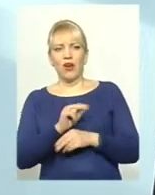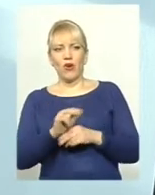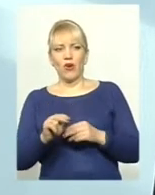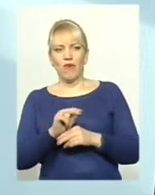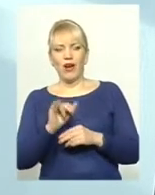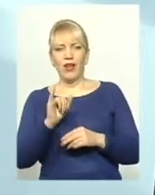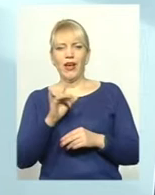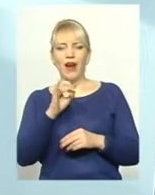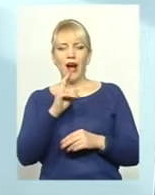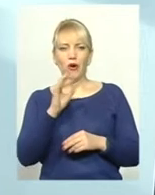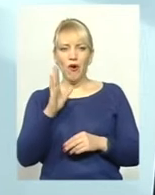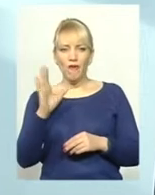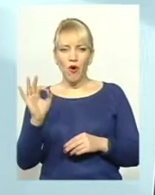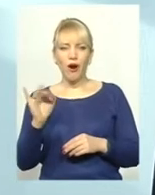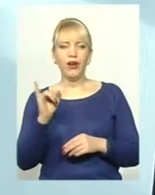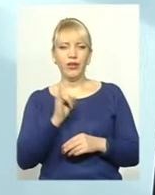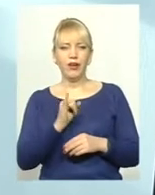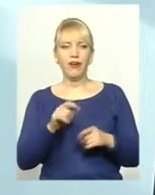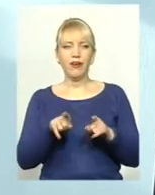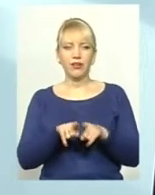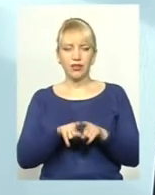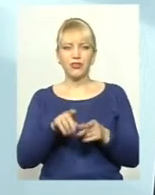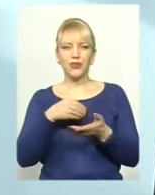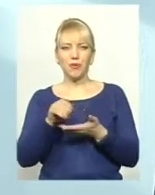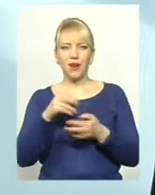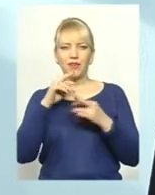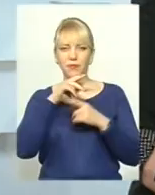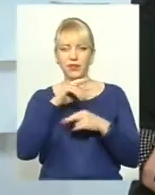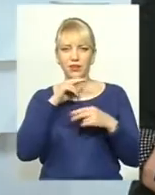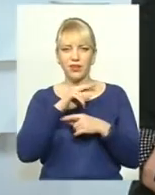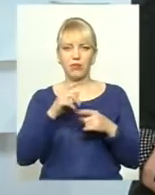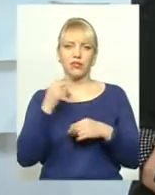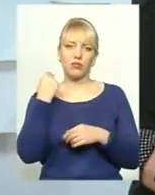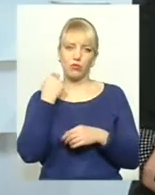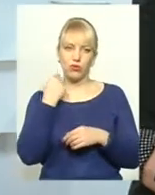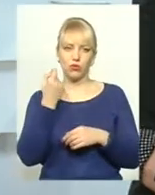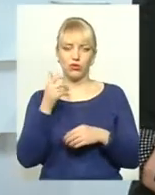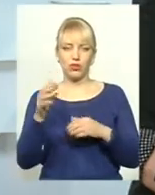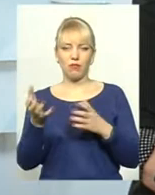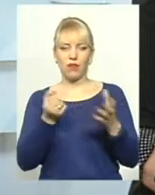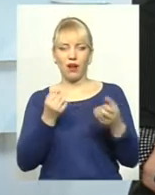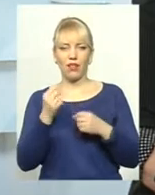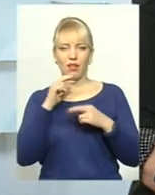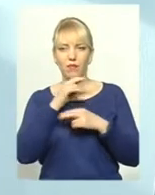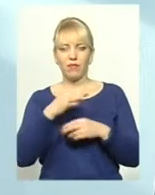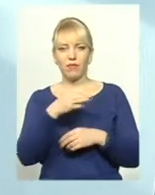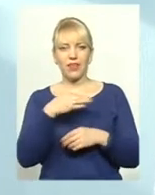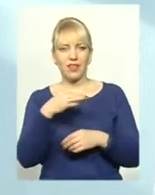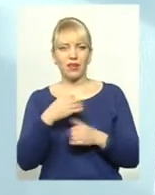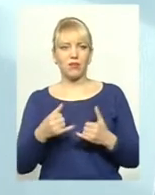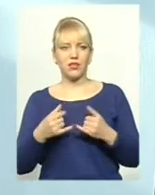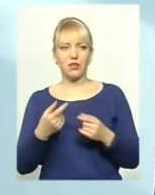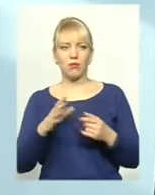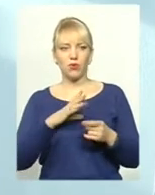Раковській ветлікарні, і купляли медикаменти, і в борг трошечки набирали медикаменти, була така ситуація, щоб треба було